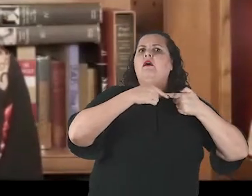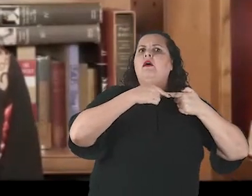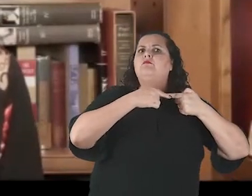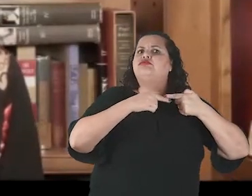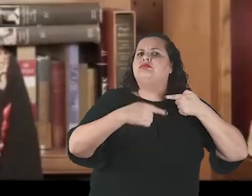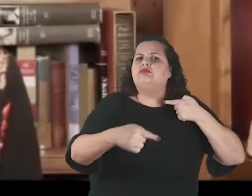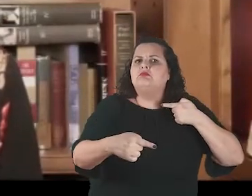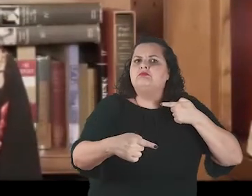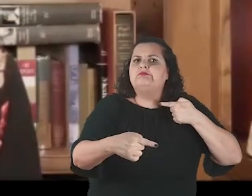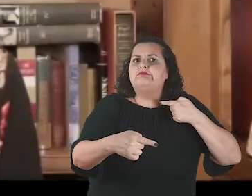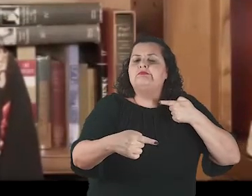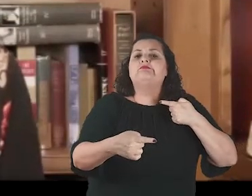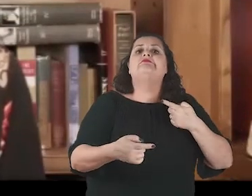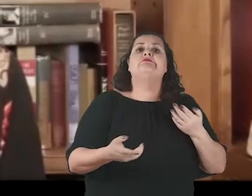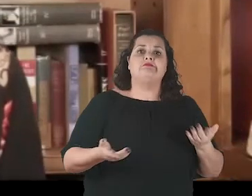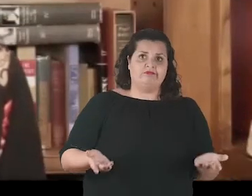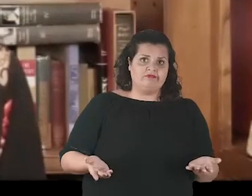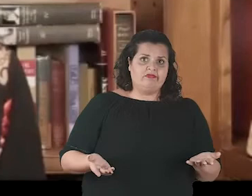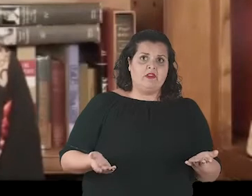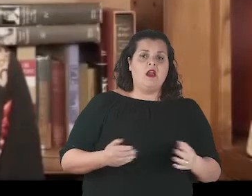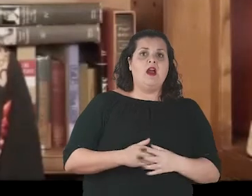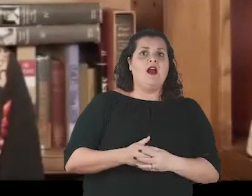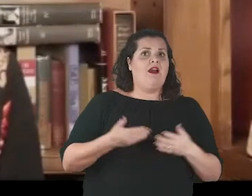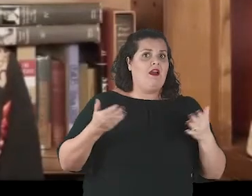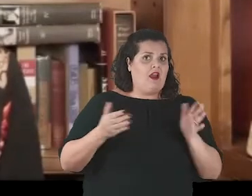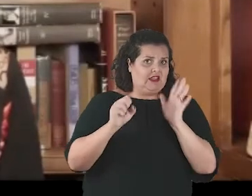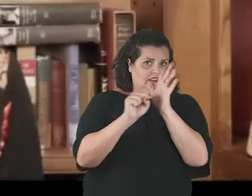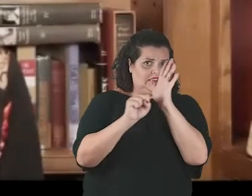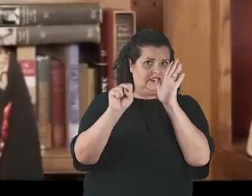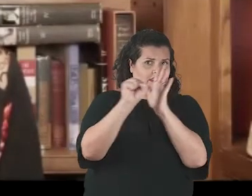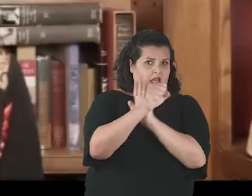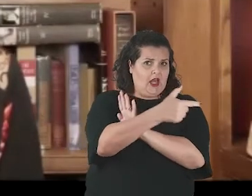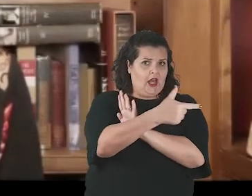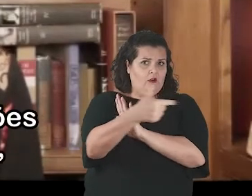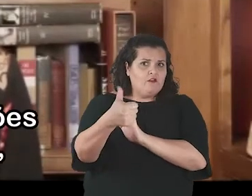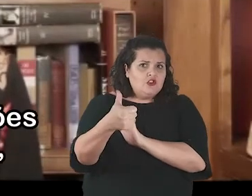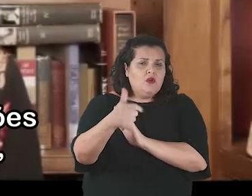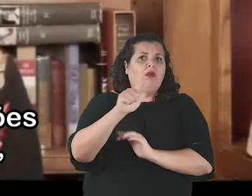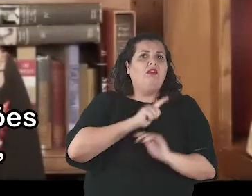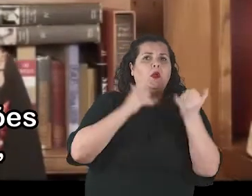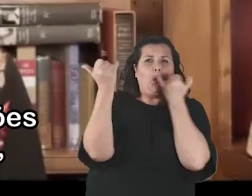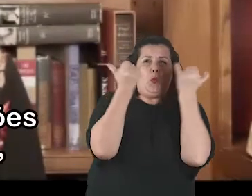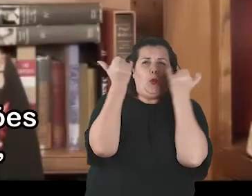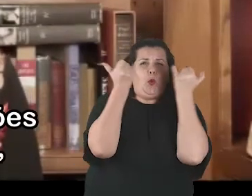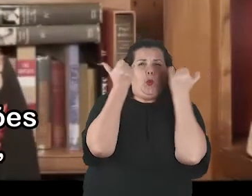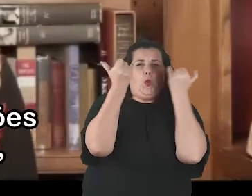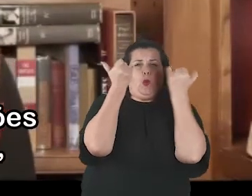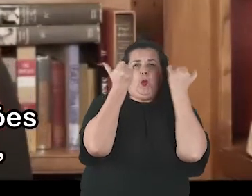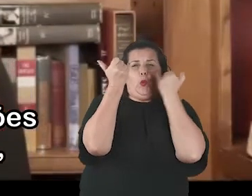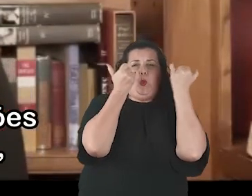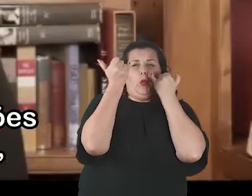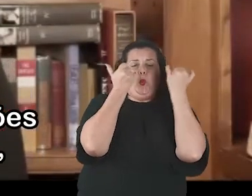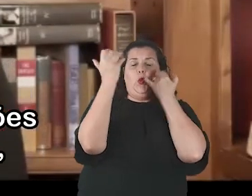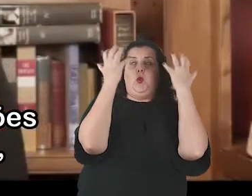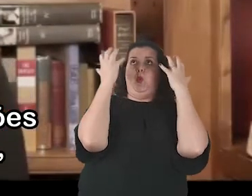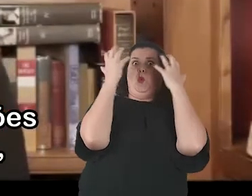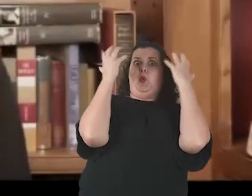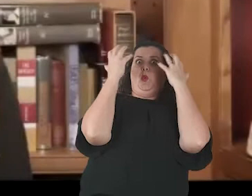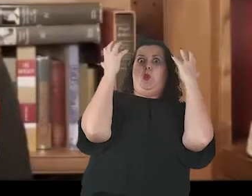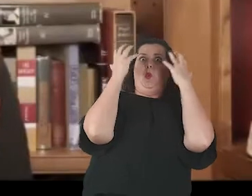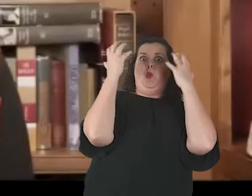to govern them. It's true that the 21st century floods us with information at our fingertips.